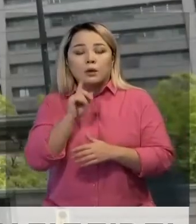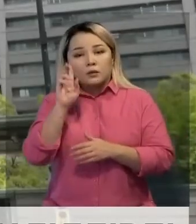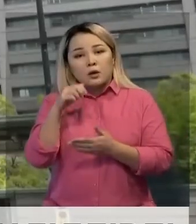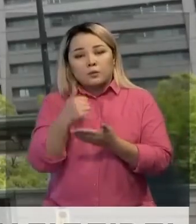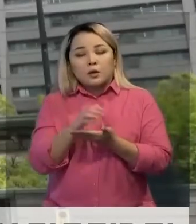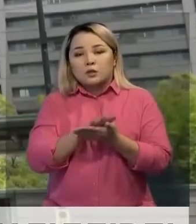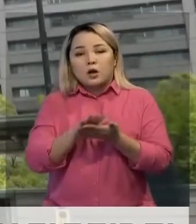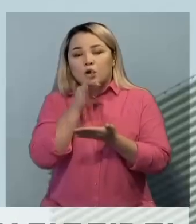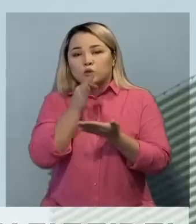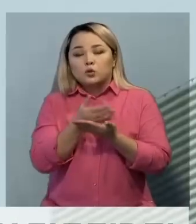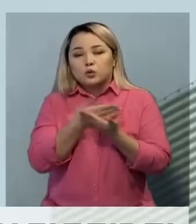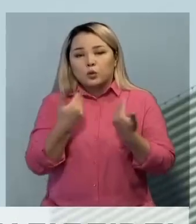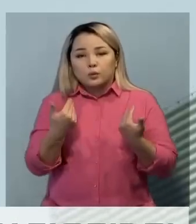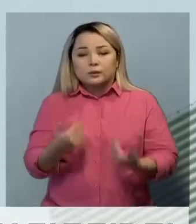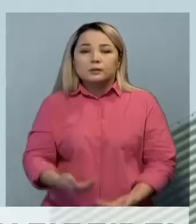еш жауап қатпады.